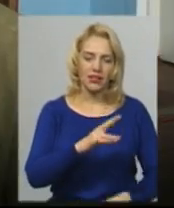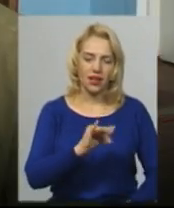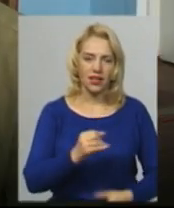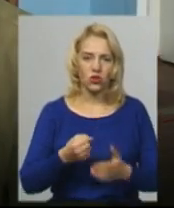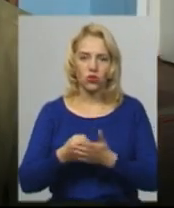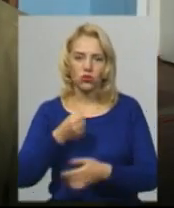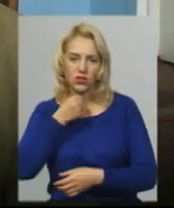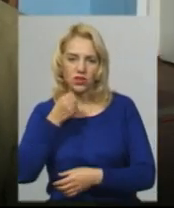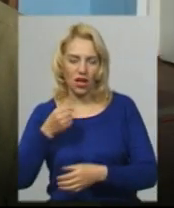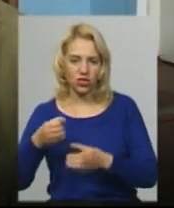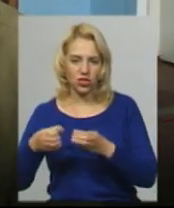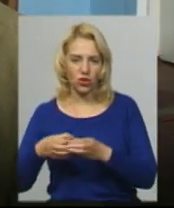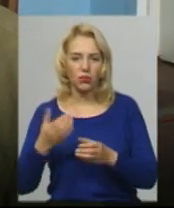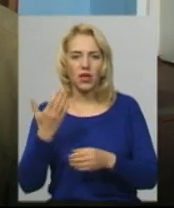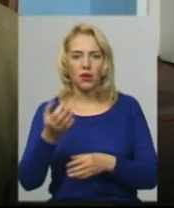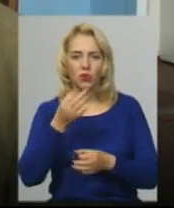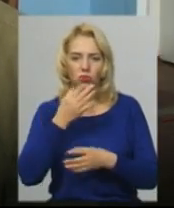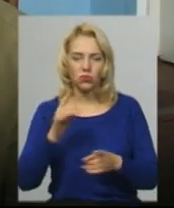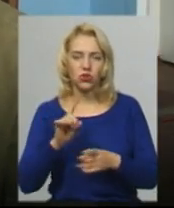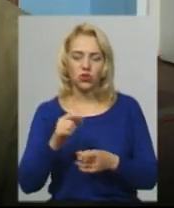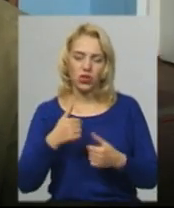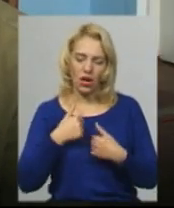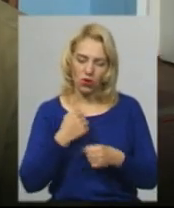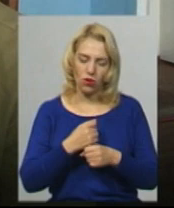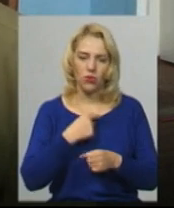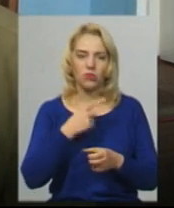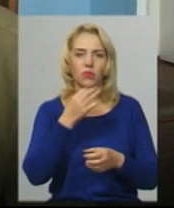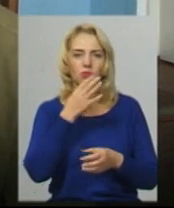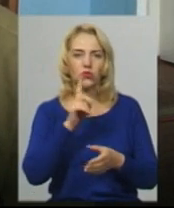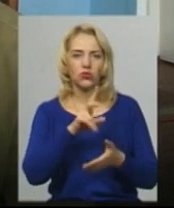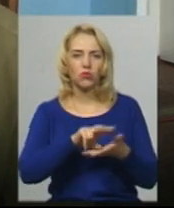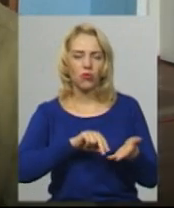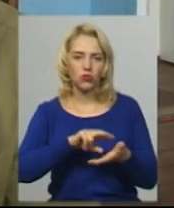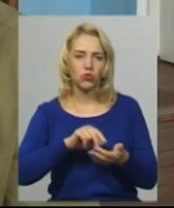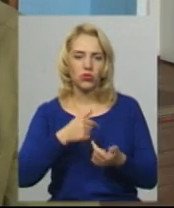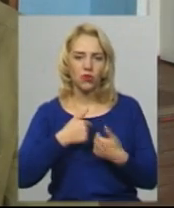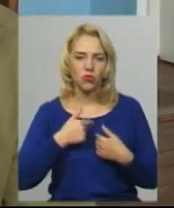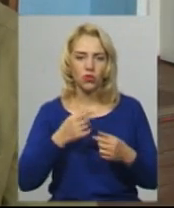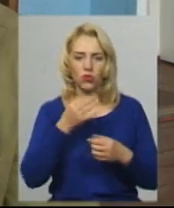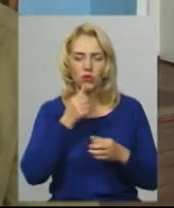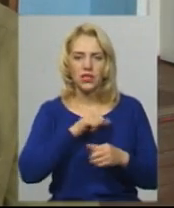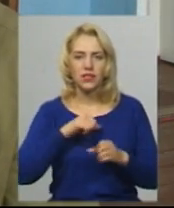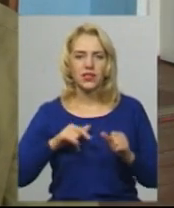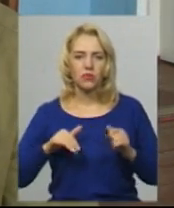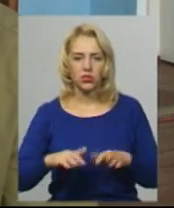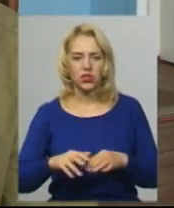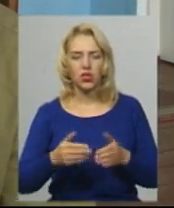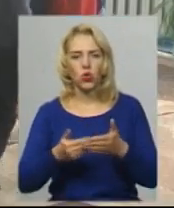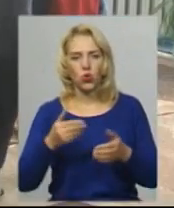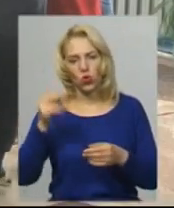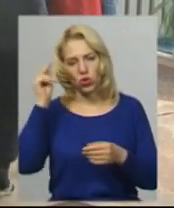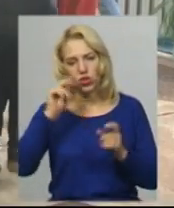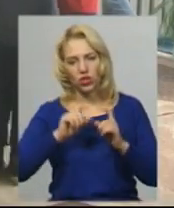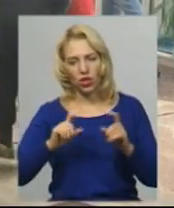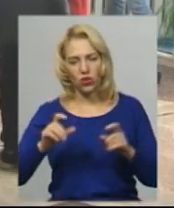подобається те, що я роблю, і вони повторюють. Мені подобається, що вони повторюють за мною і подобається сам процес дошкільної освіти музичної.